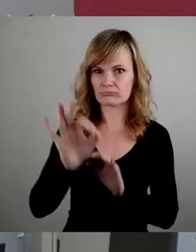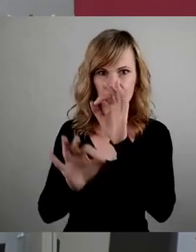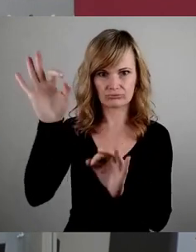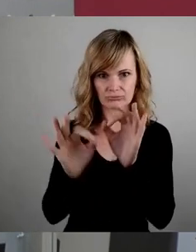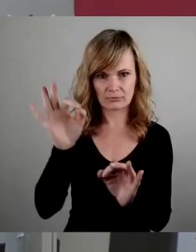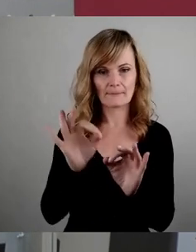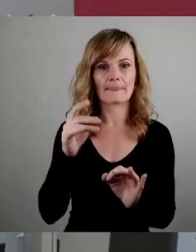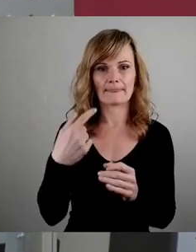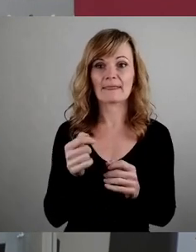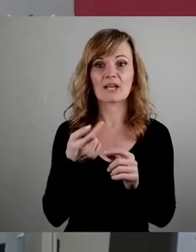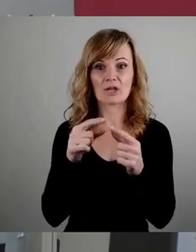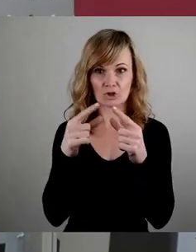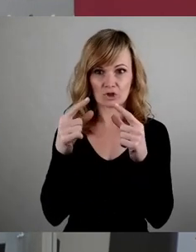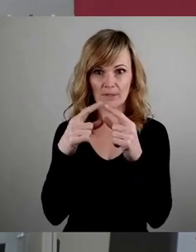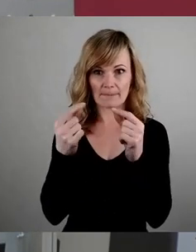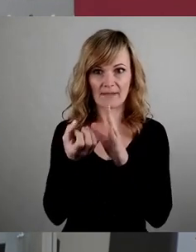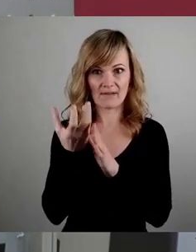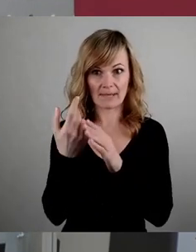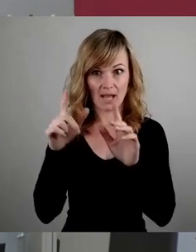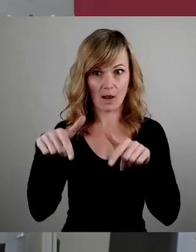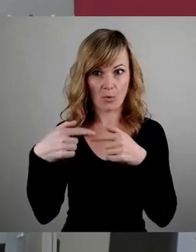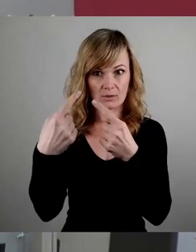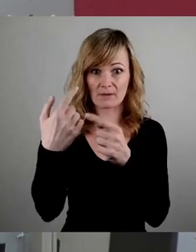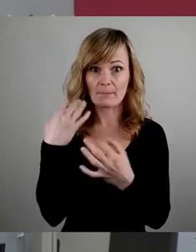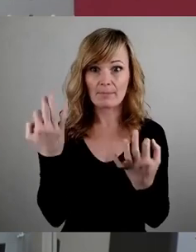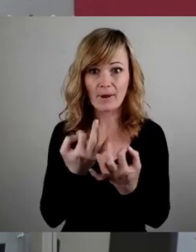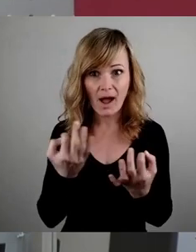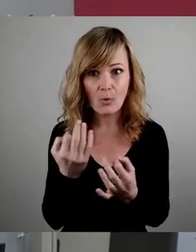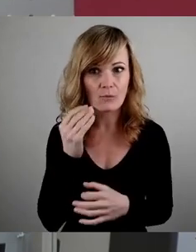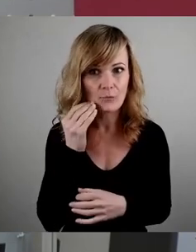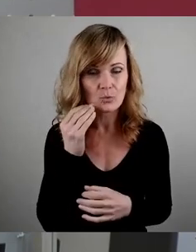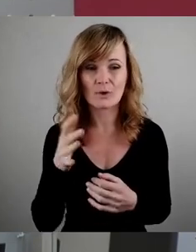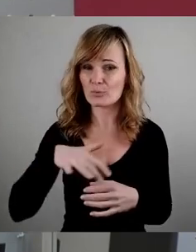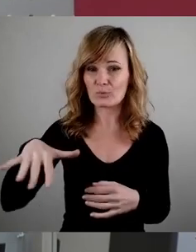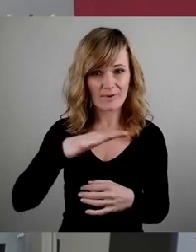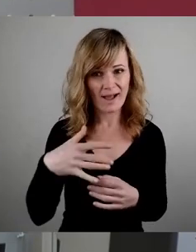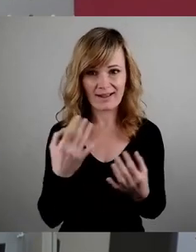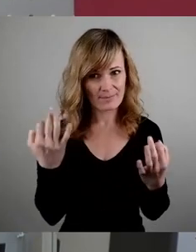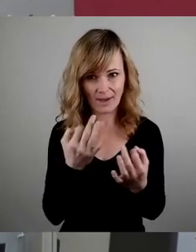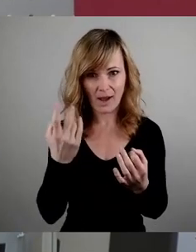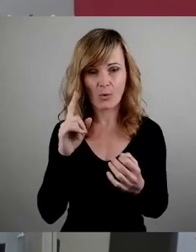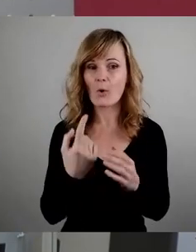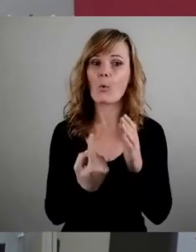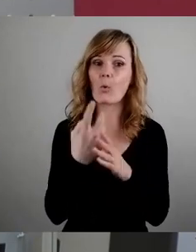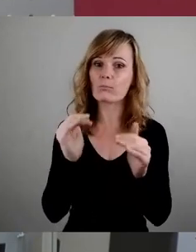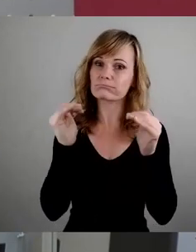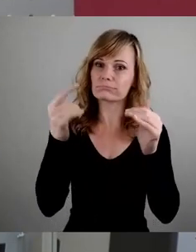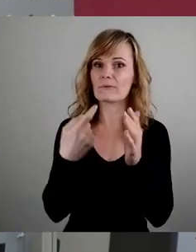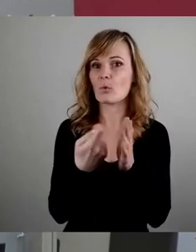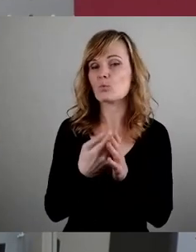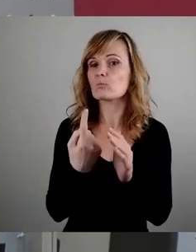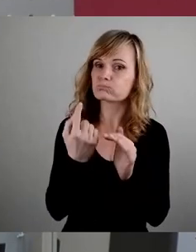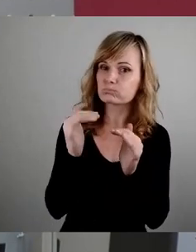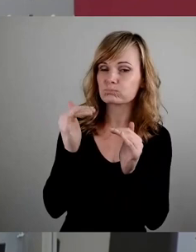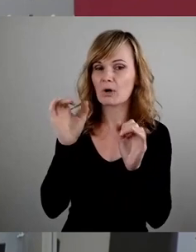dort durchaus Wohnungen brauchen, und zwar in allen Segmenten, im mittleren Segmenten, durchaus auch im hochpreisigen Segmenten. Das ist